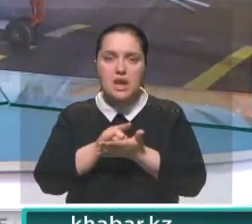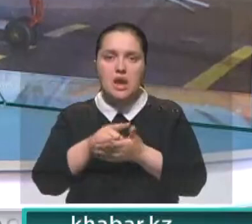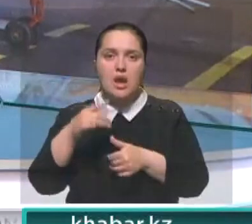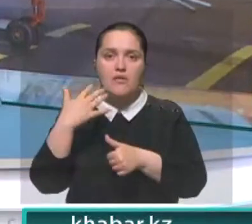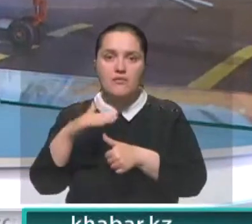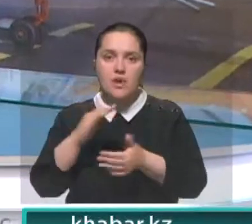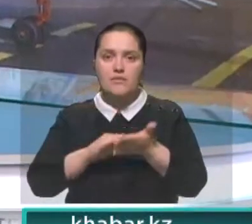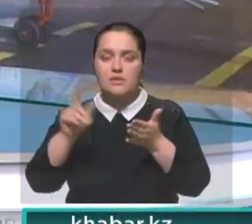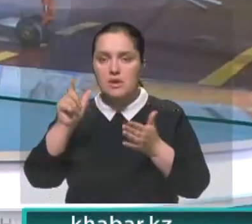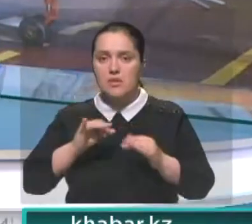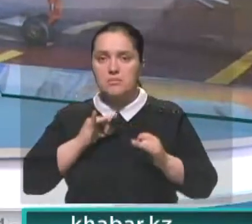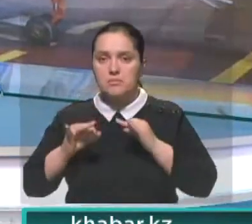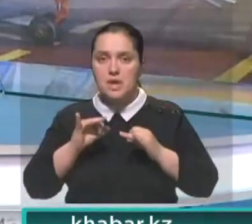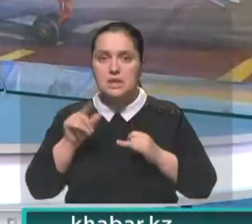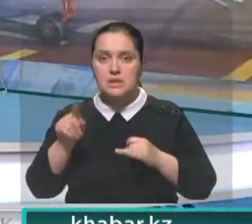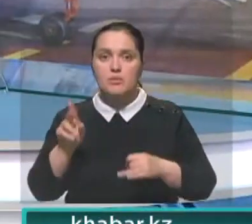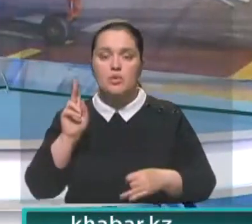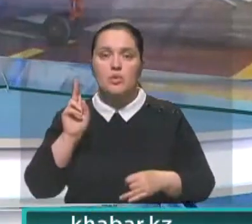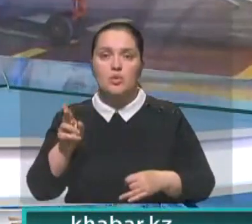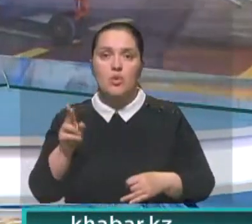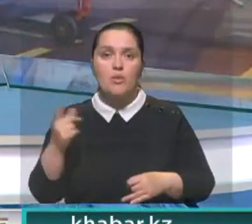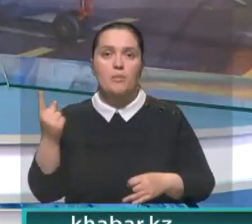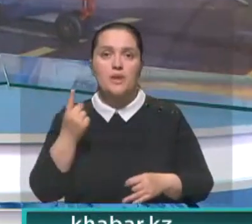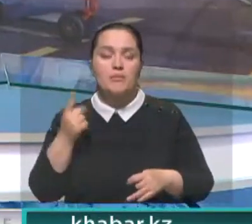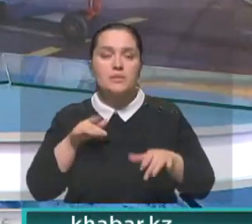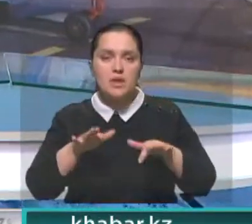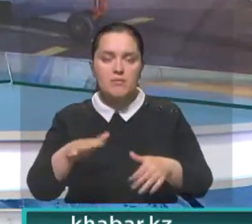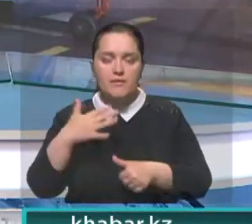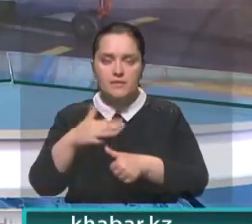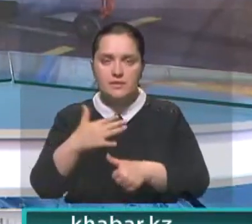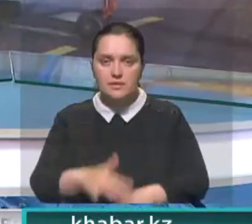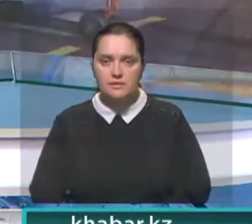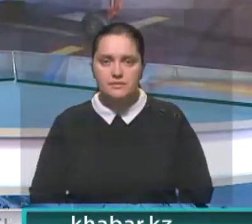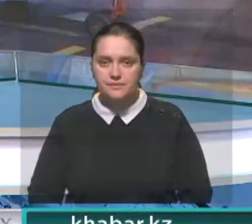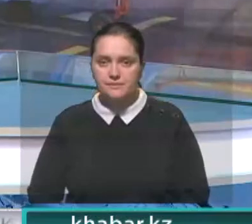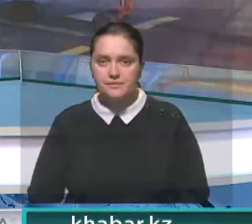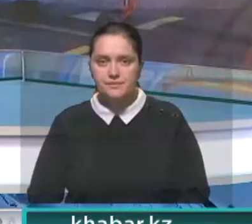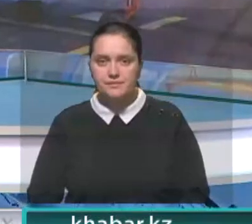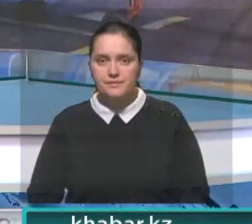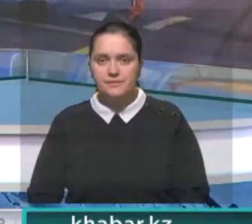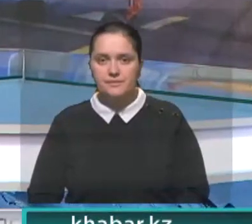винтокрылой машины. Вячеслав Витлугин беседовал с теми, для кого первым делом вертолеты.